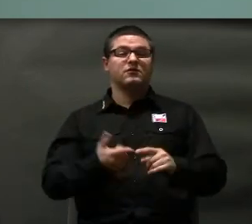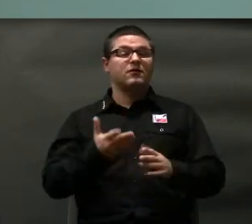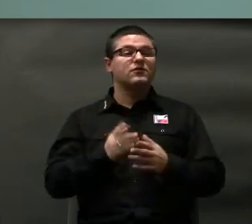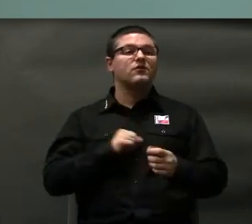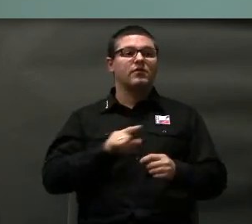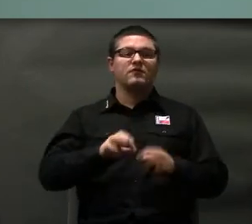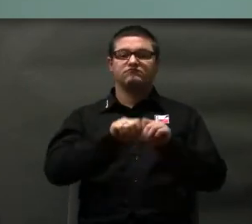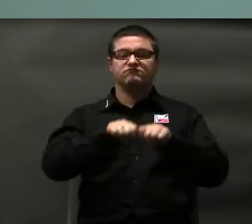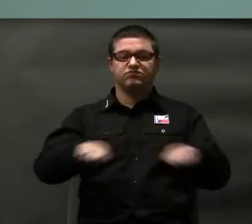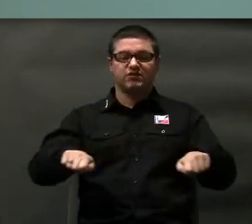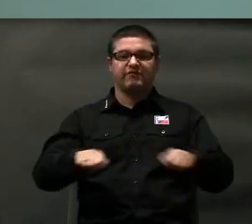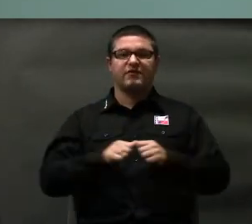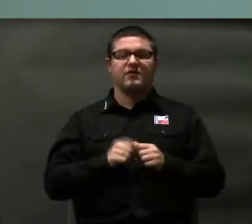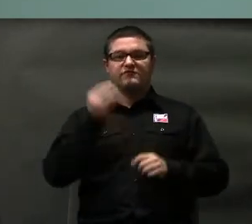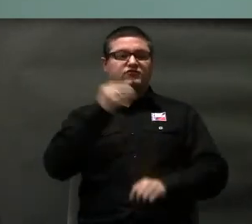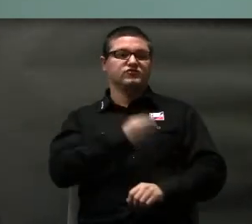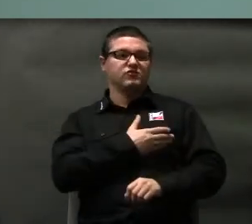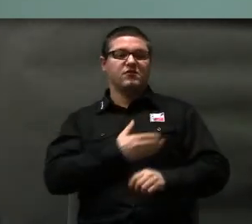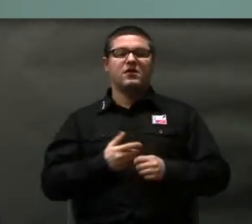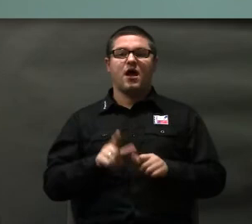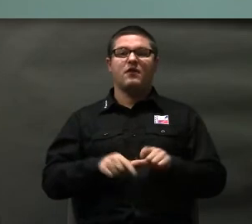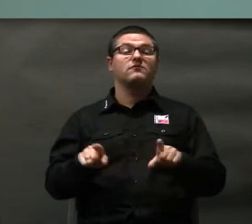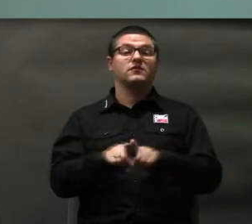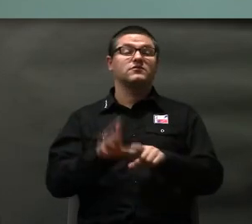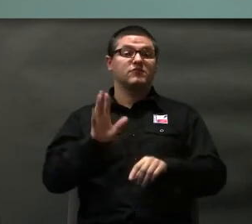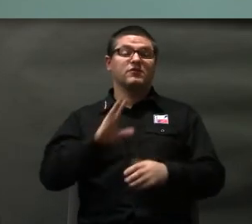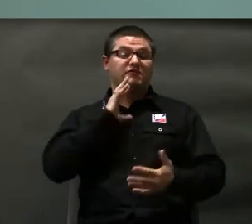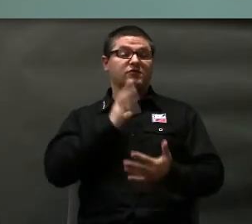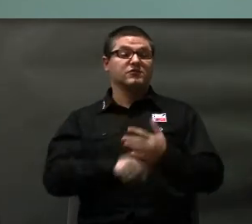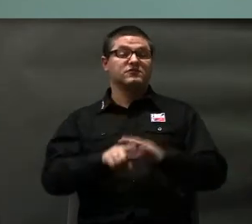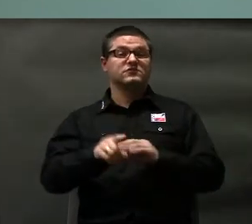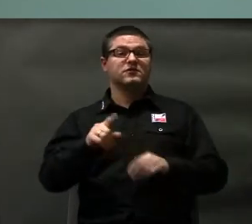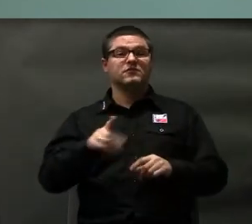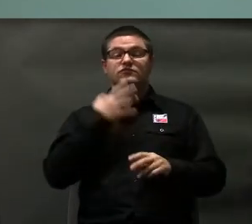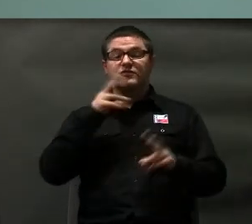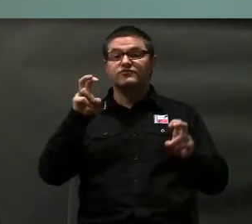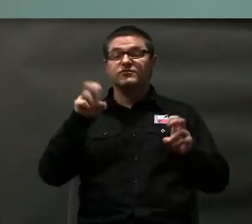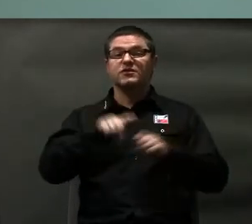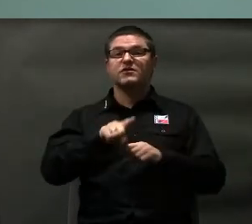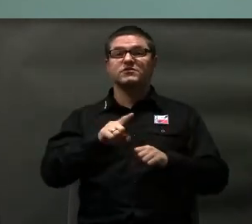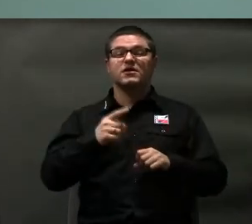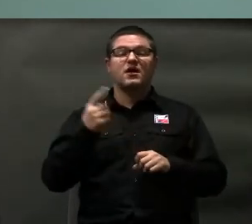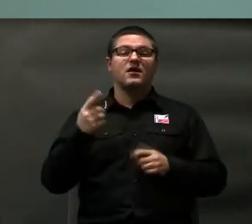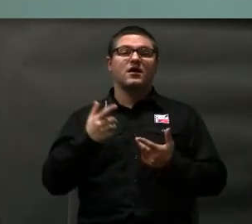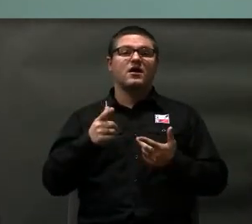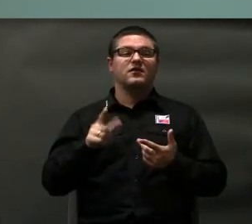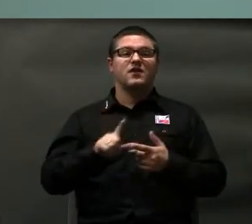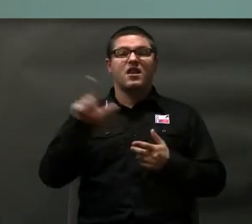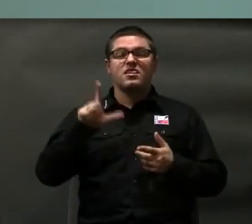na przerwie w szkole, ale także będą korzystały z jego nazwijmy to literackiej wersji, czyli